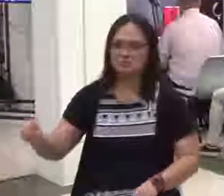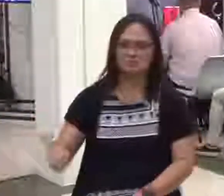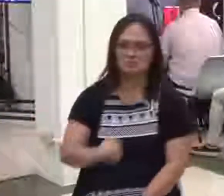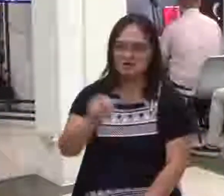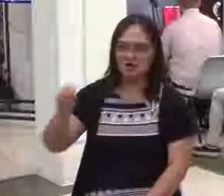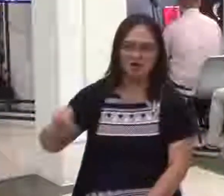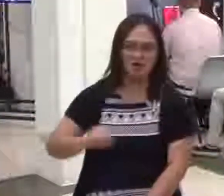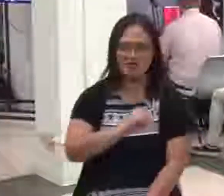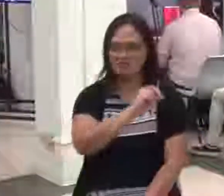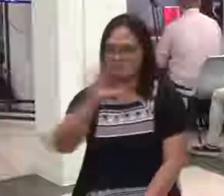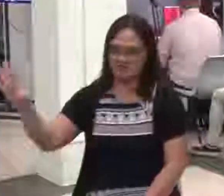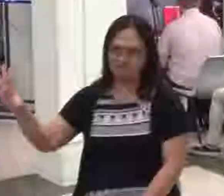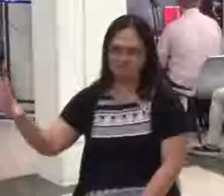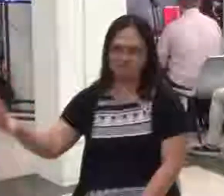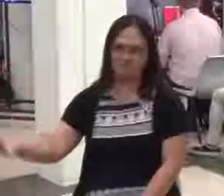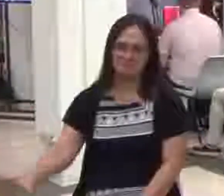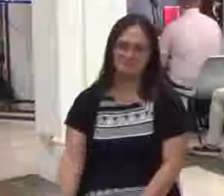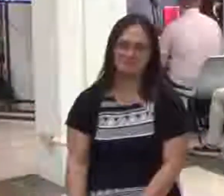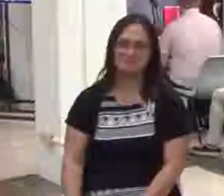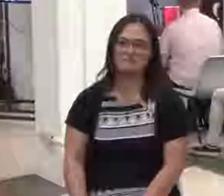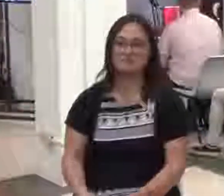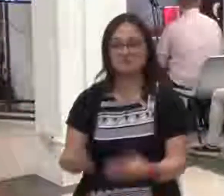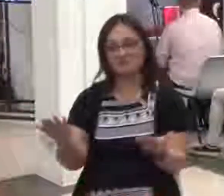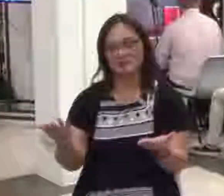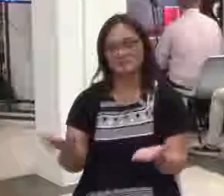So let's be reminded of that.